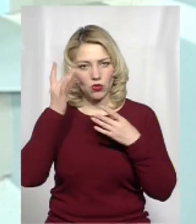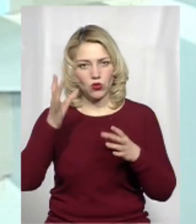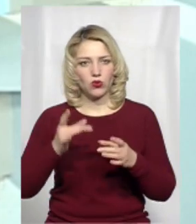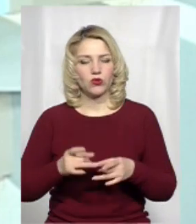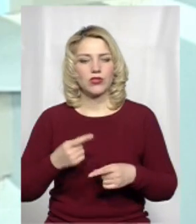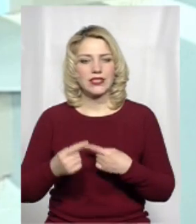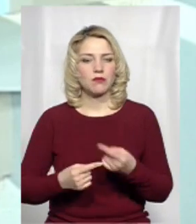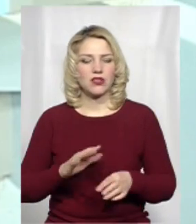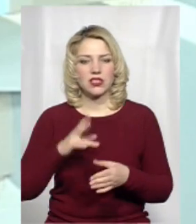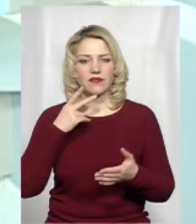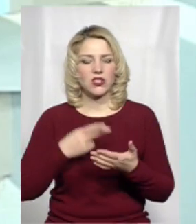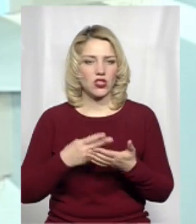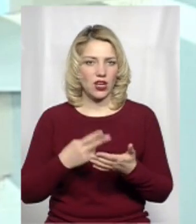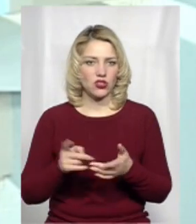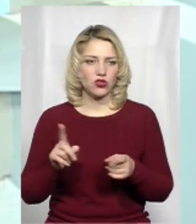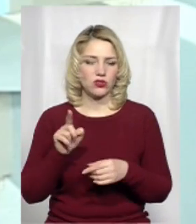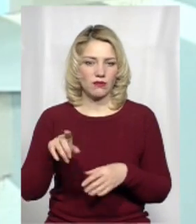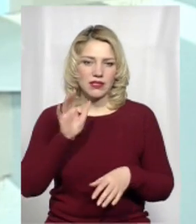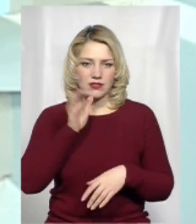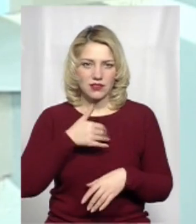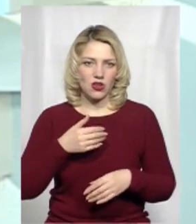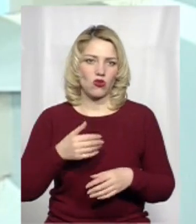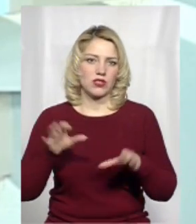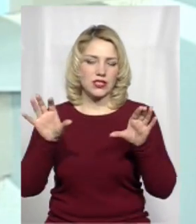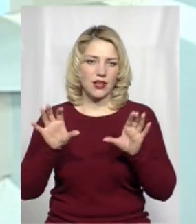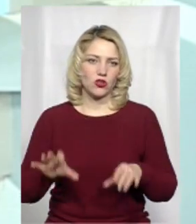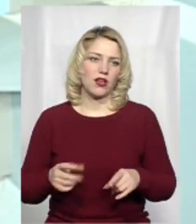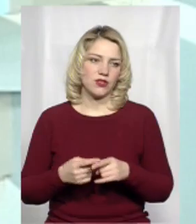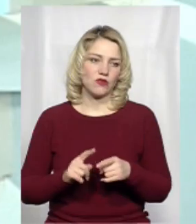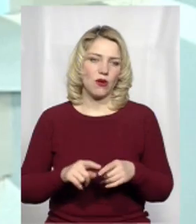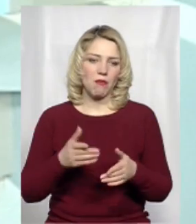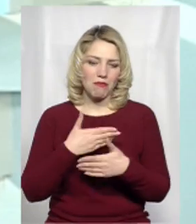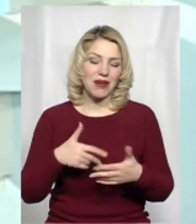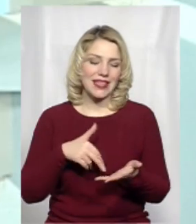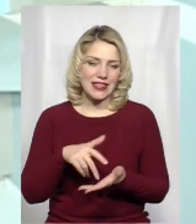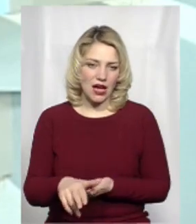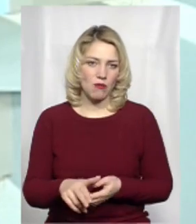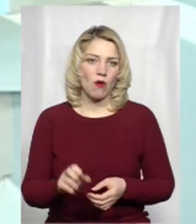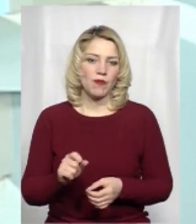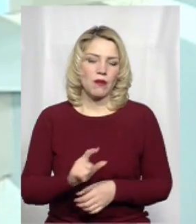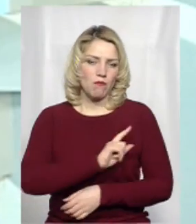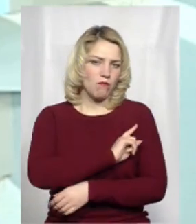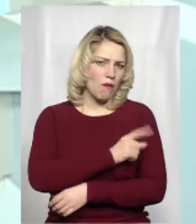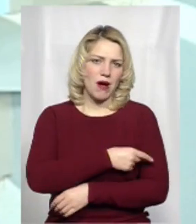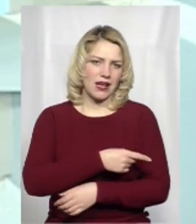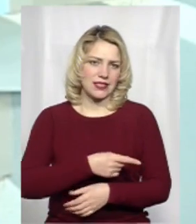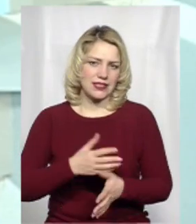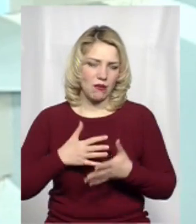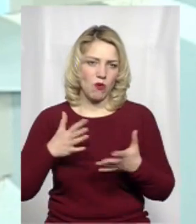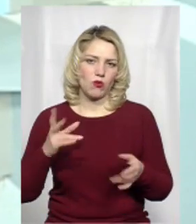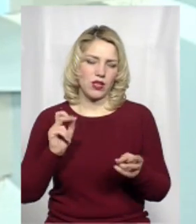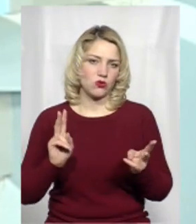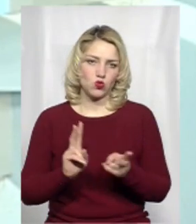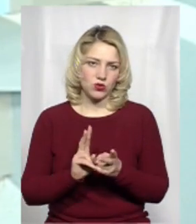Тому що, незважаючи, що там серйозне законодавство, все рівно ми йдемо по максимуму на